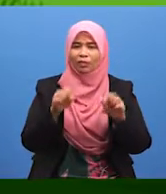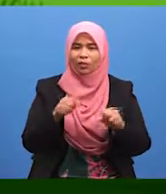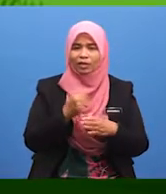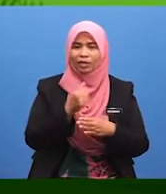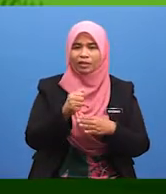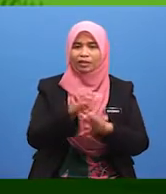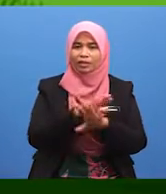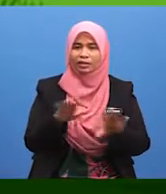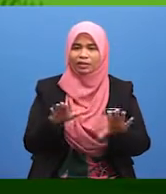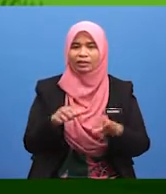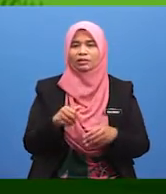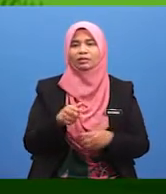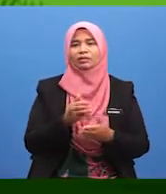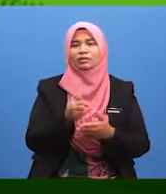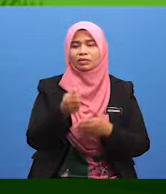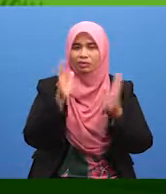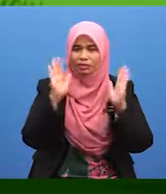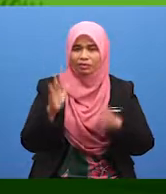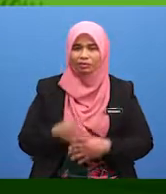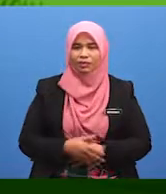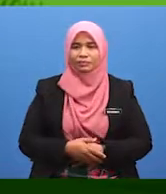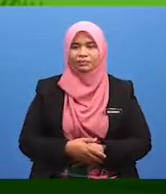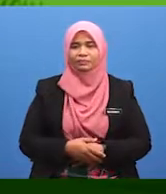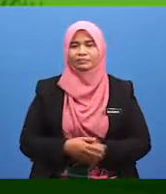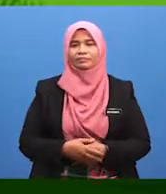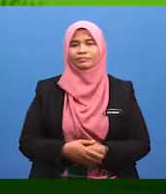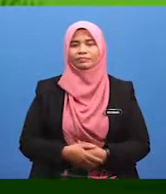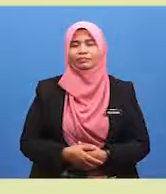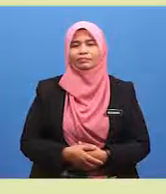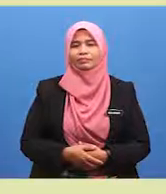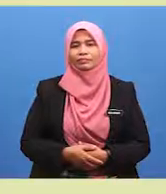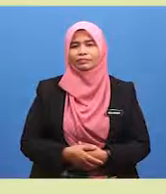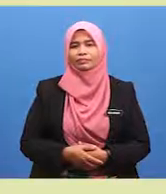Boleh atau tak? Kita bersolat. Sila jawab.